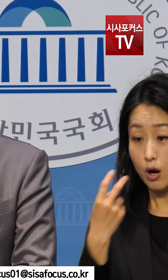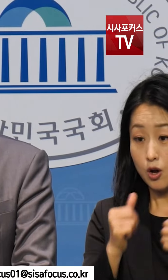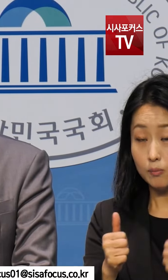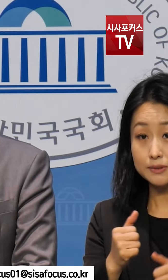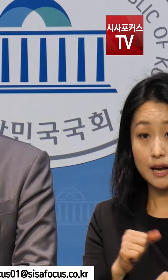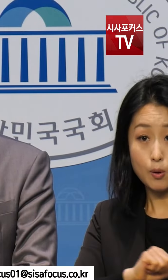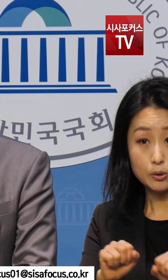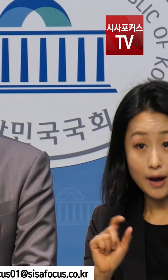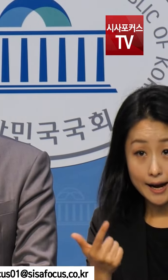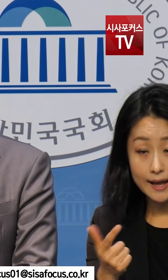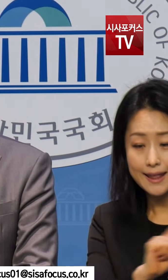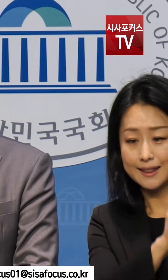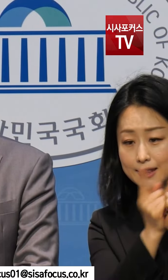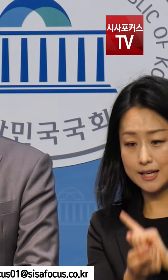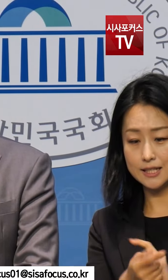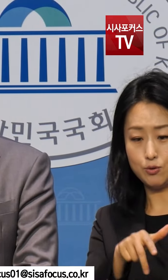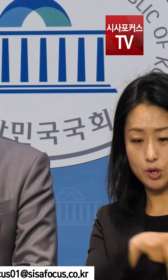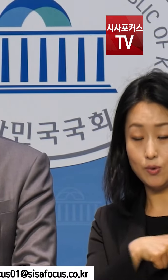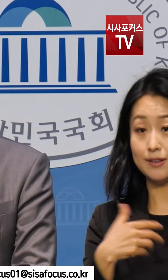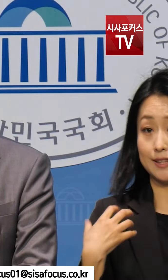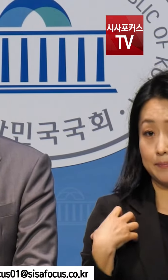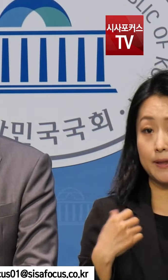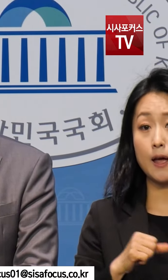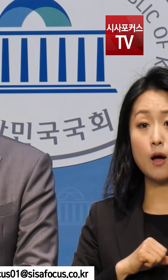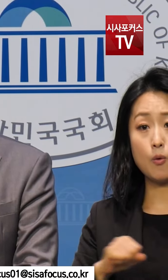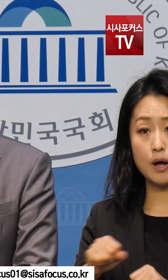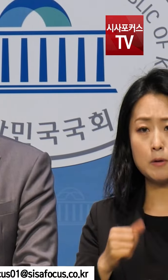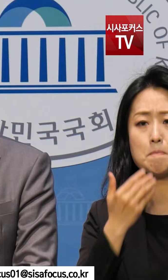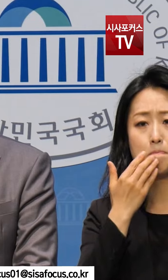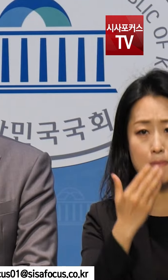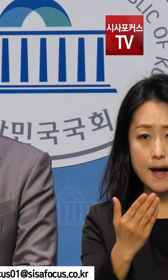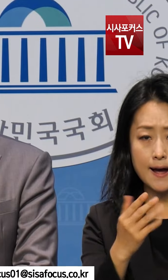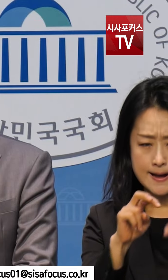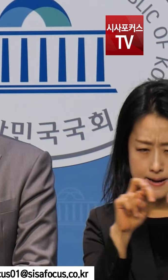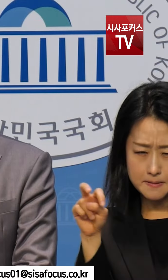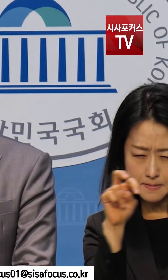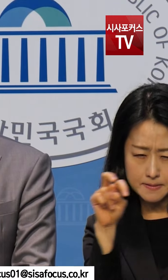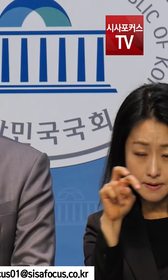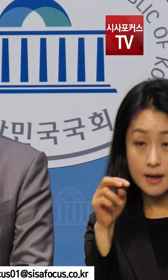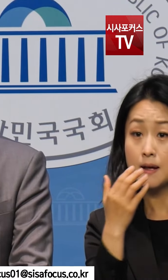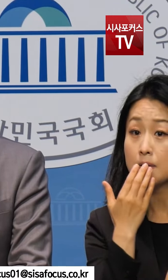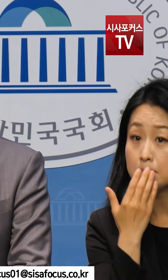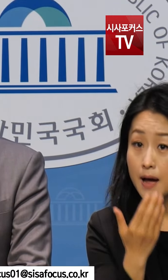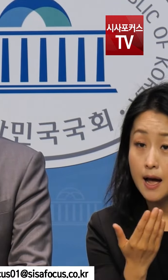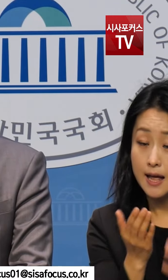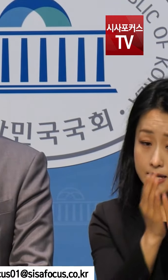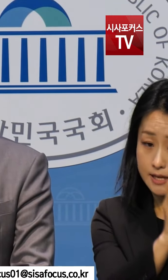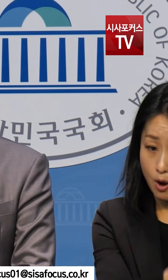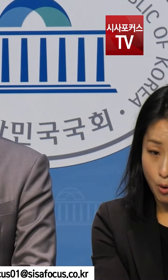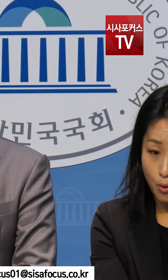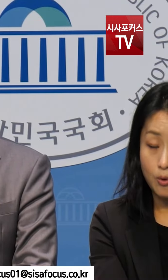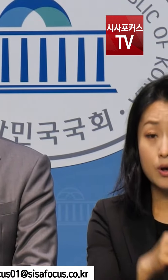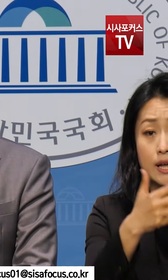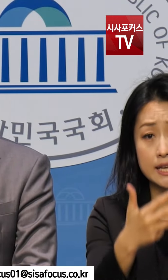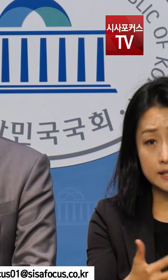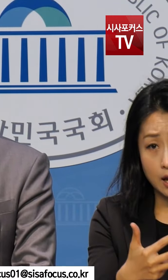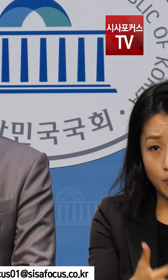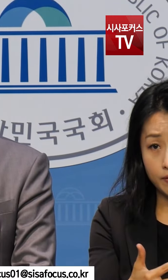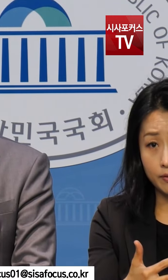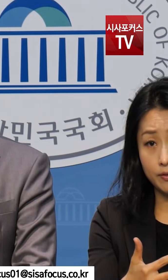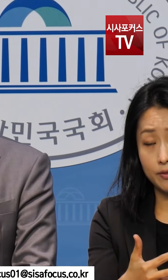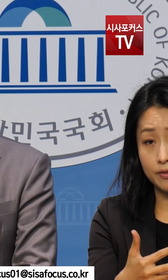국민의 대리인인 우리 국회에서 반드시 밝혀내야 합니다. 세월호 이태원 참사